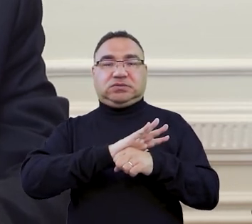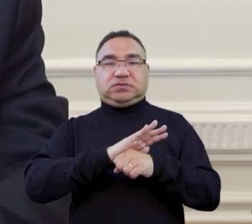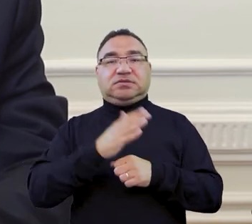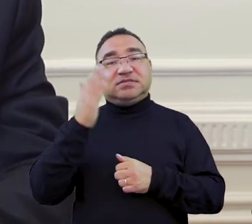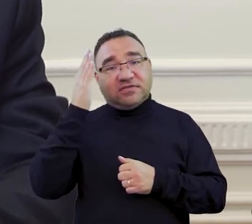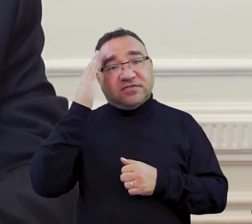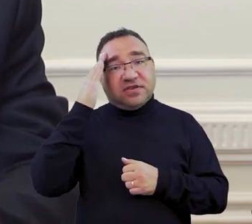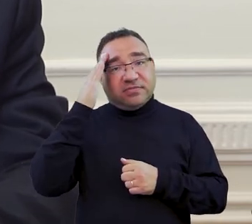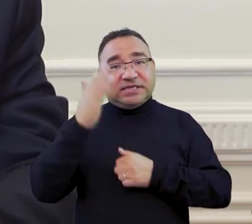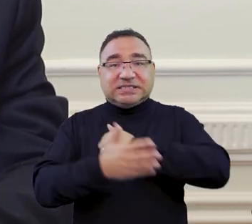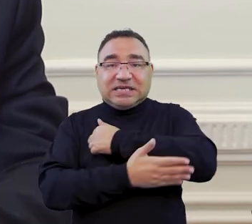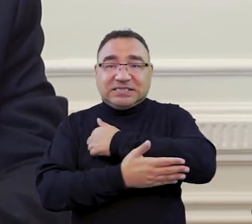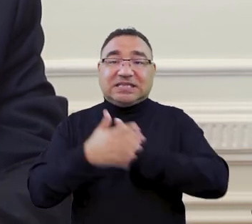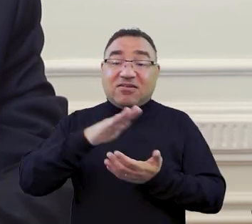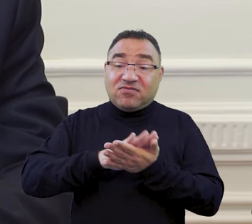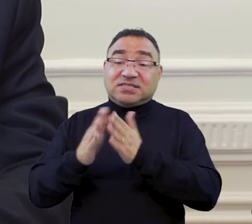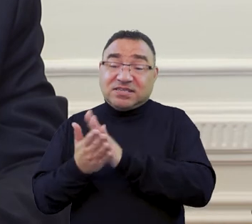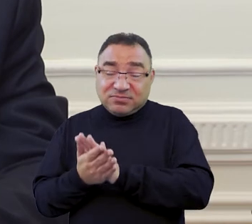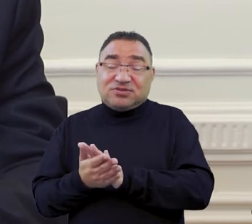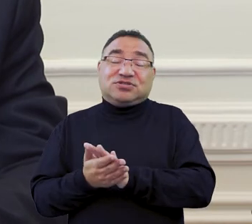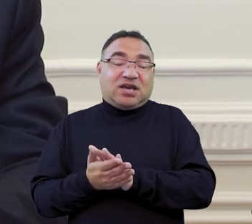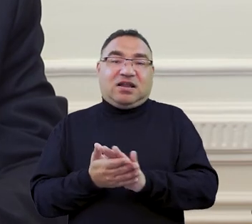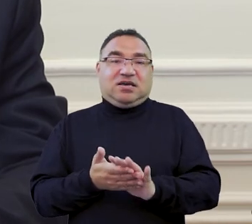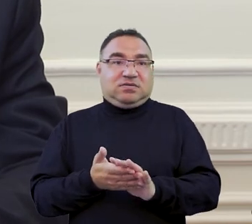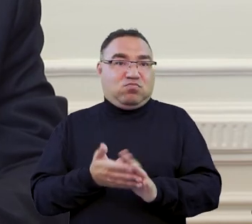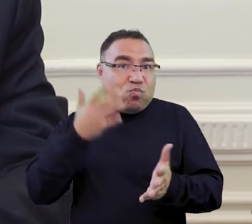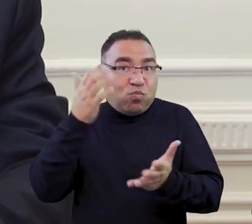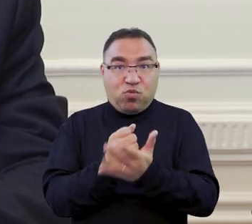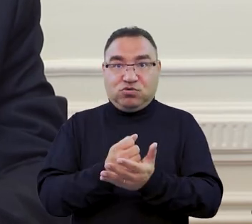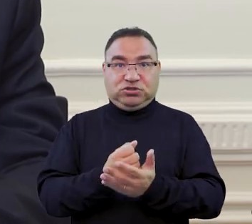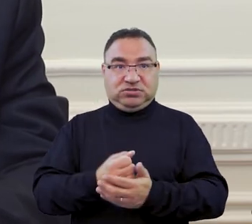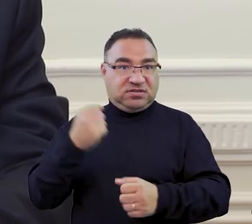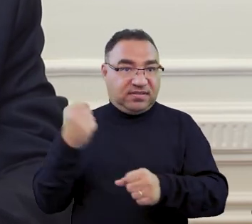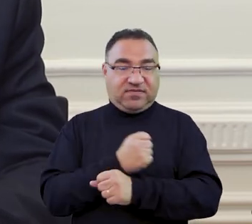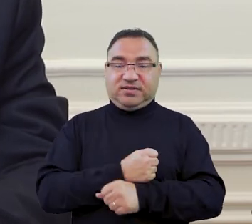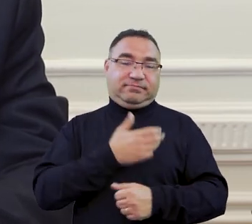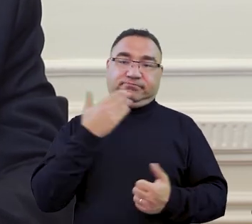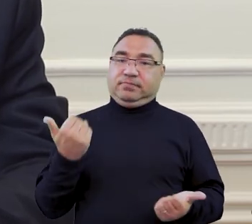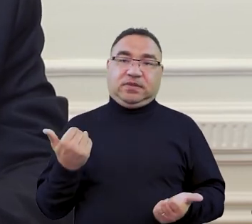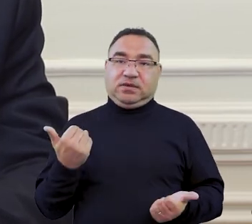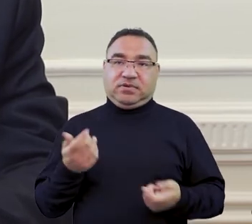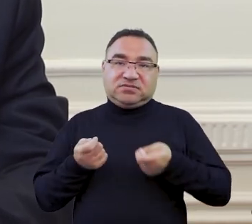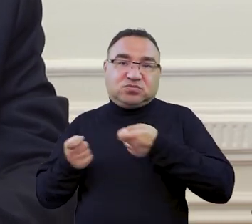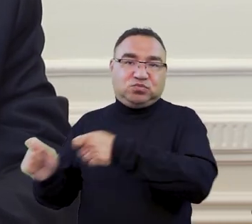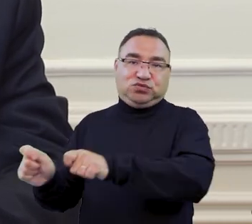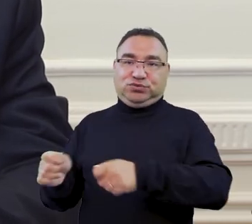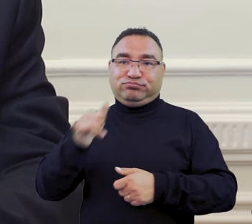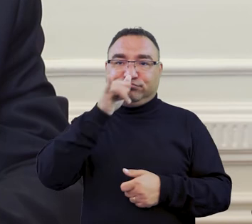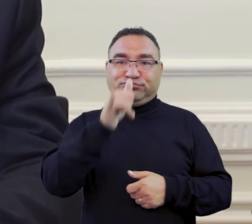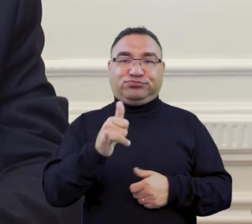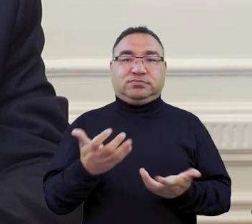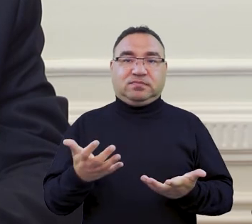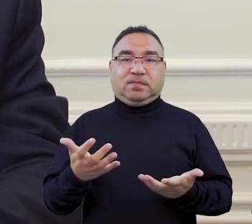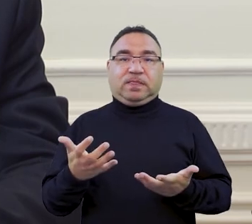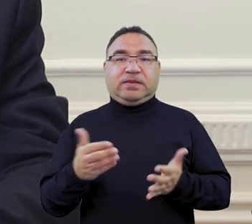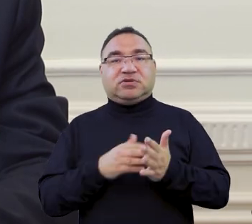podtekście zasada wzajemności jest, ale ona nie jest taka sztywna do wymuszenia no trzeba